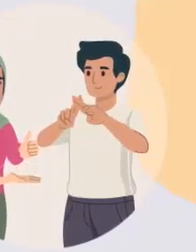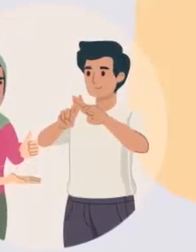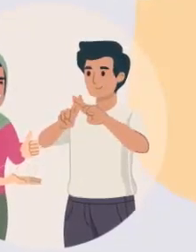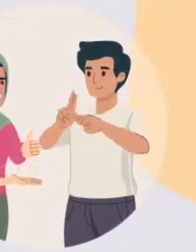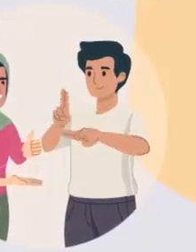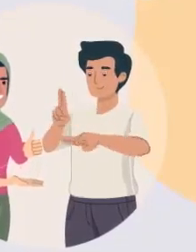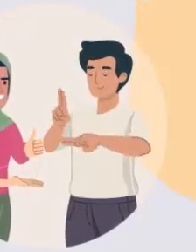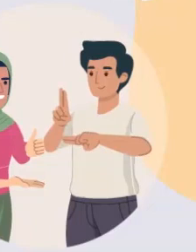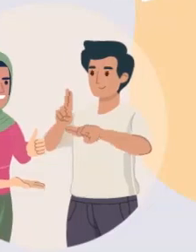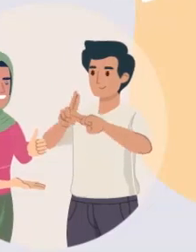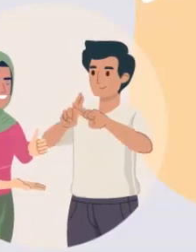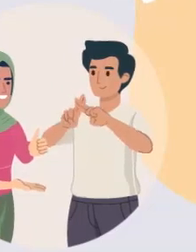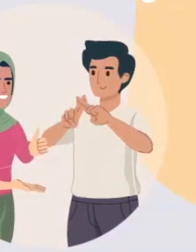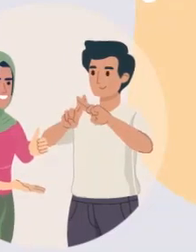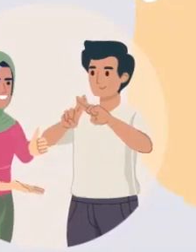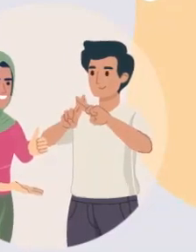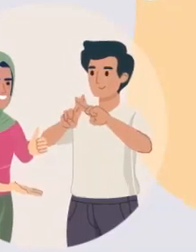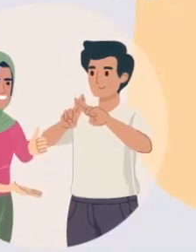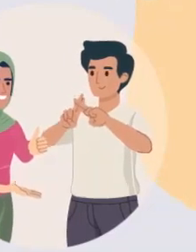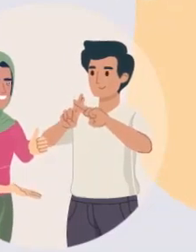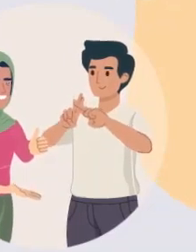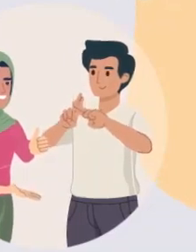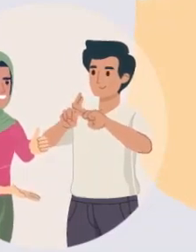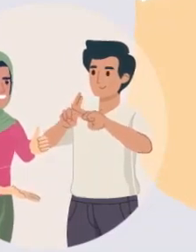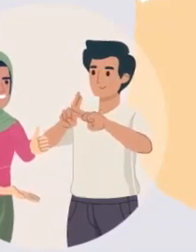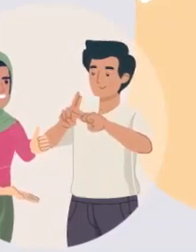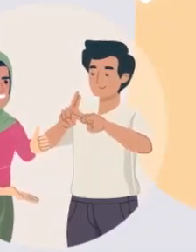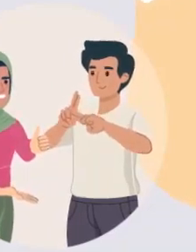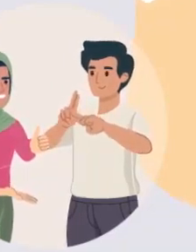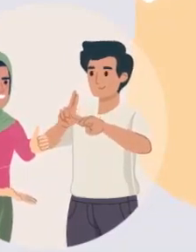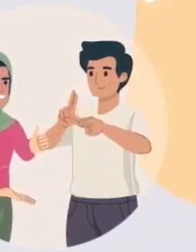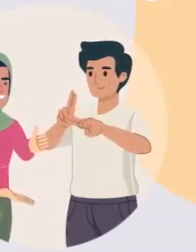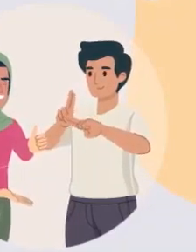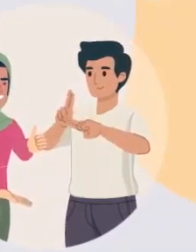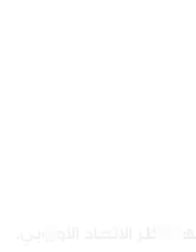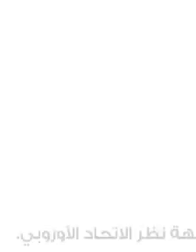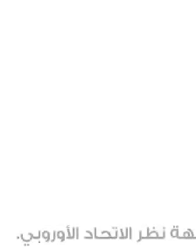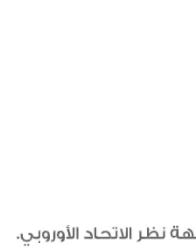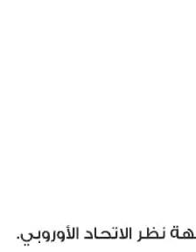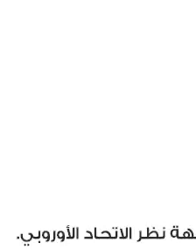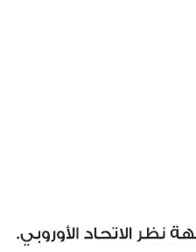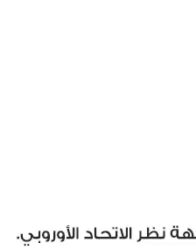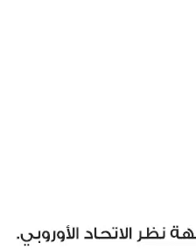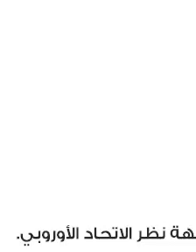مركز ترابلوس 06-42-91-65 ترجمة